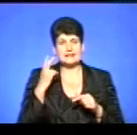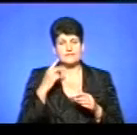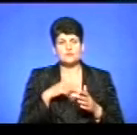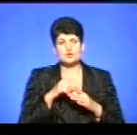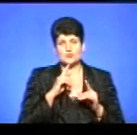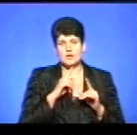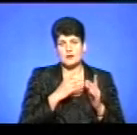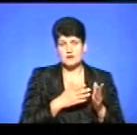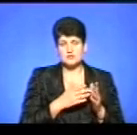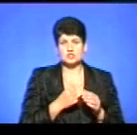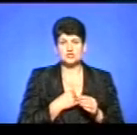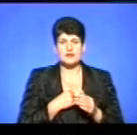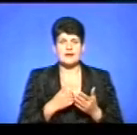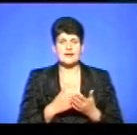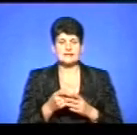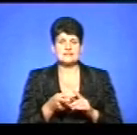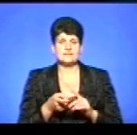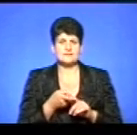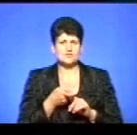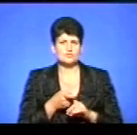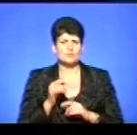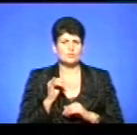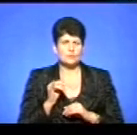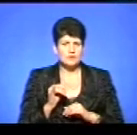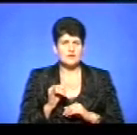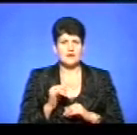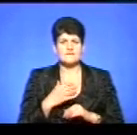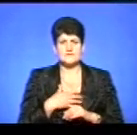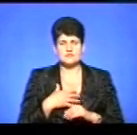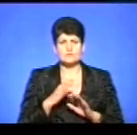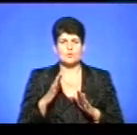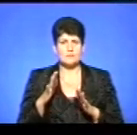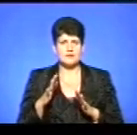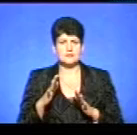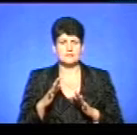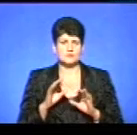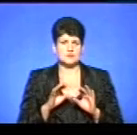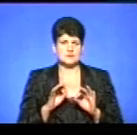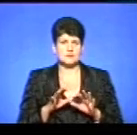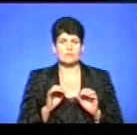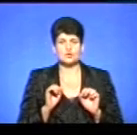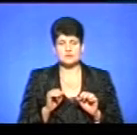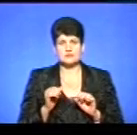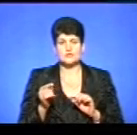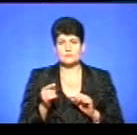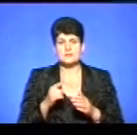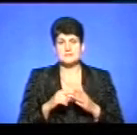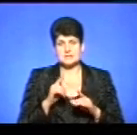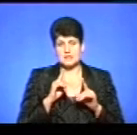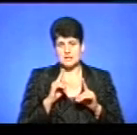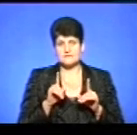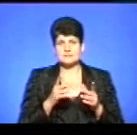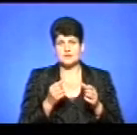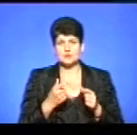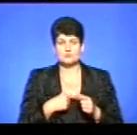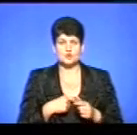міської ради. На жаль, якість зв'язку є не дуже хороша, але найважливіші моменти ми продублювали. Тому, можливо, Тернопільська міська рада візьмає собі щось